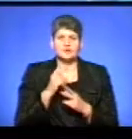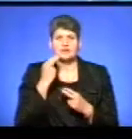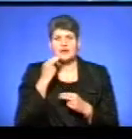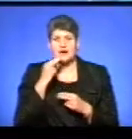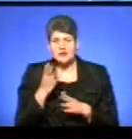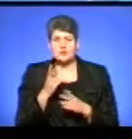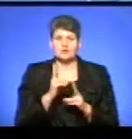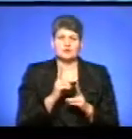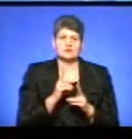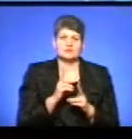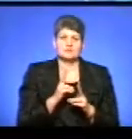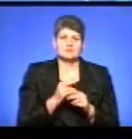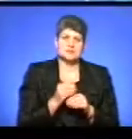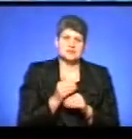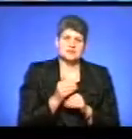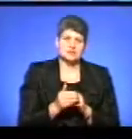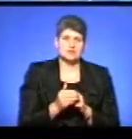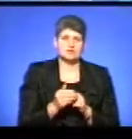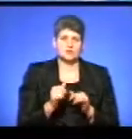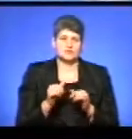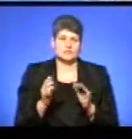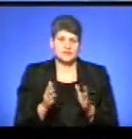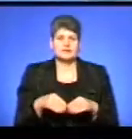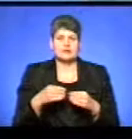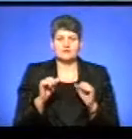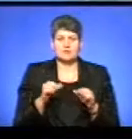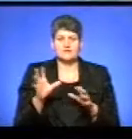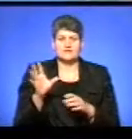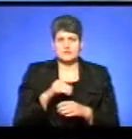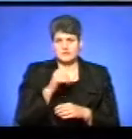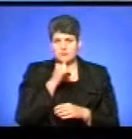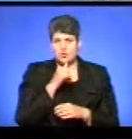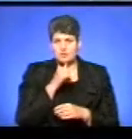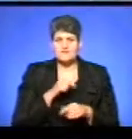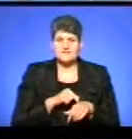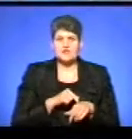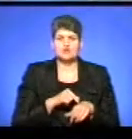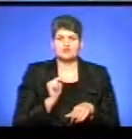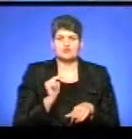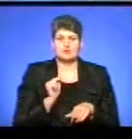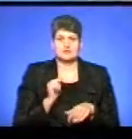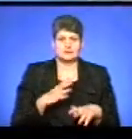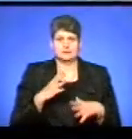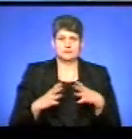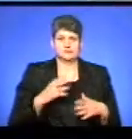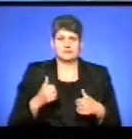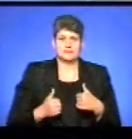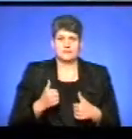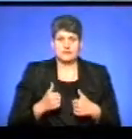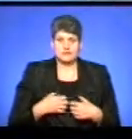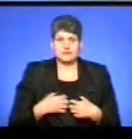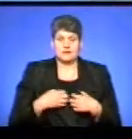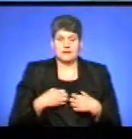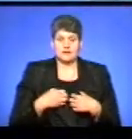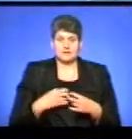дають, які пізніше розвиваються. Дав можливість всім спробувати, щоб вони відчули азар змагань, відчули цей страх,